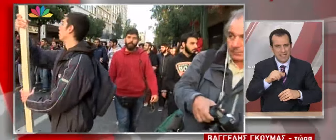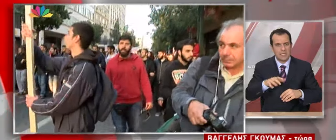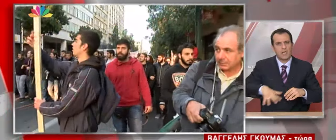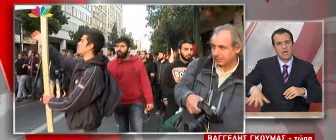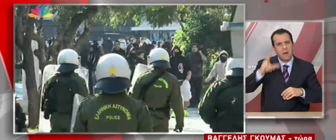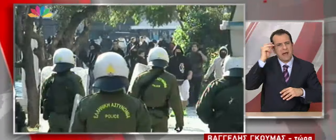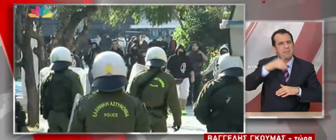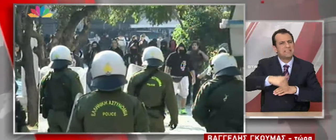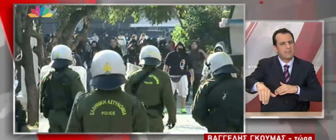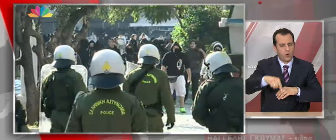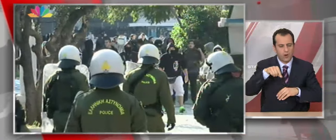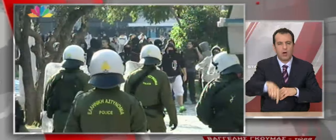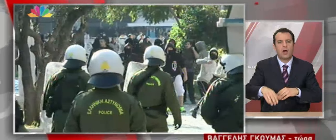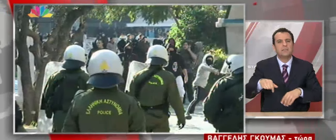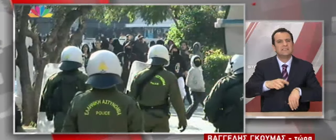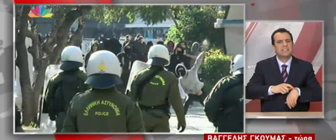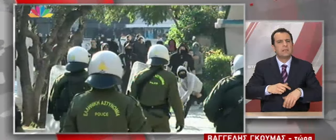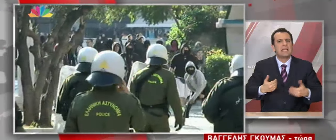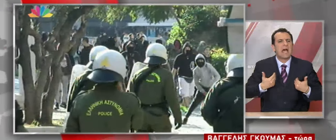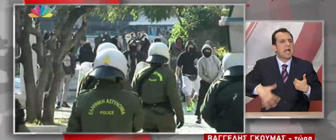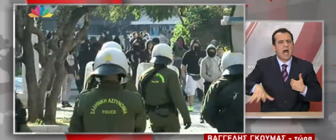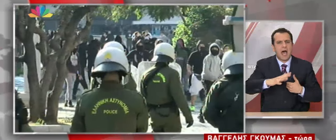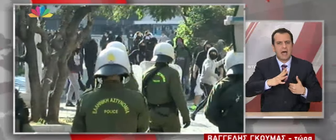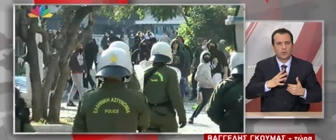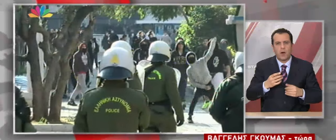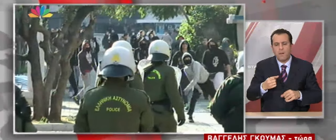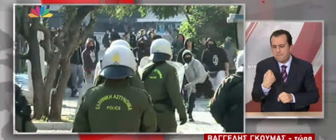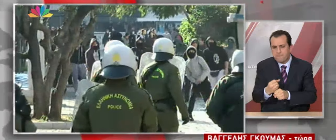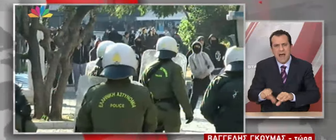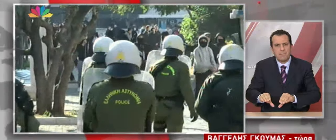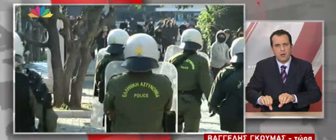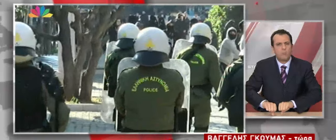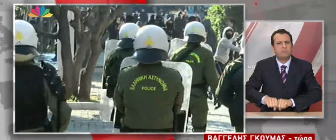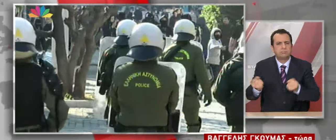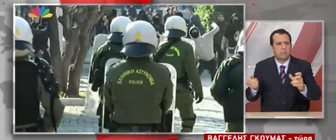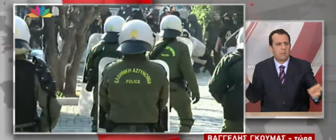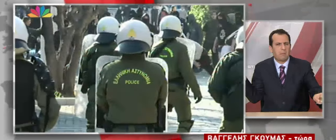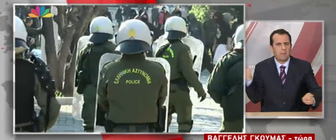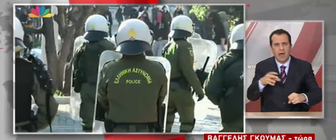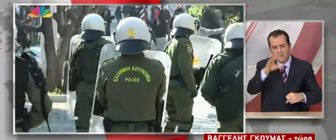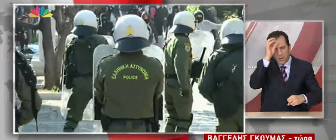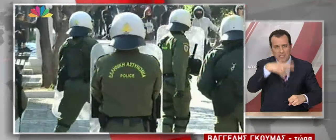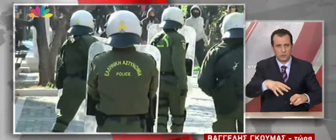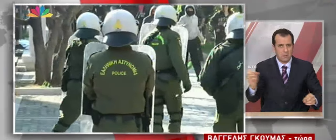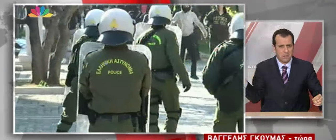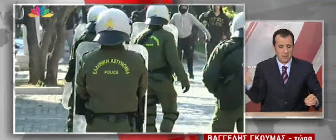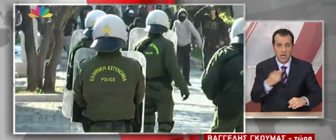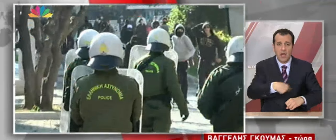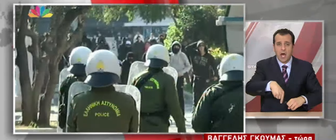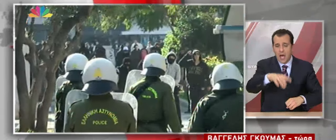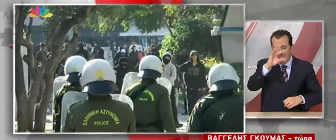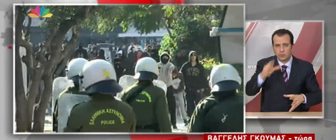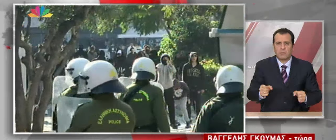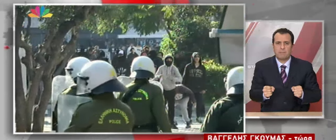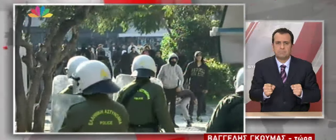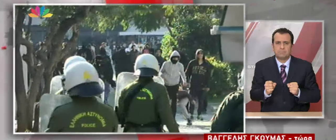προπήλαια, όταν μια ομάδα νεαρών ατόμων έσπασε μάρμαρα και τα πέταξε κατά των αστυνομικών, όπως πέταξε και φωτοβολίδες. Οι αστυνομικοί δεν έκαναν καθόλου